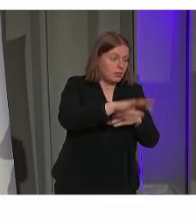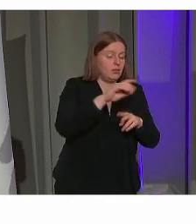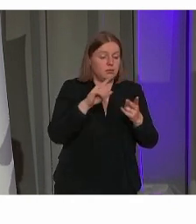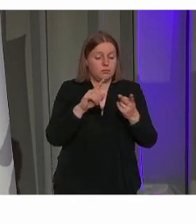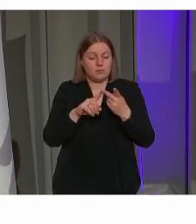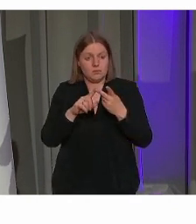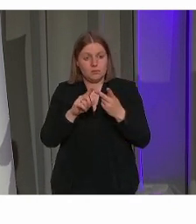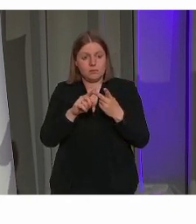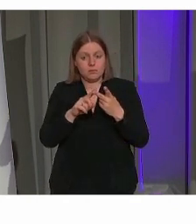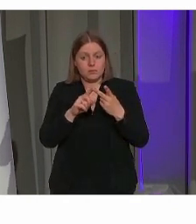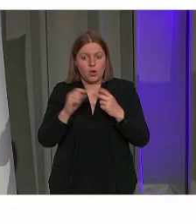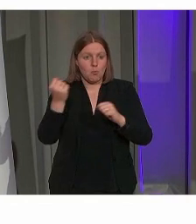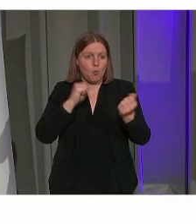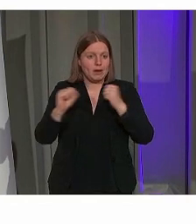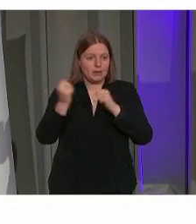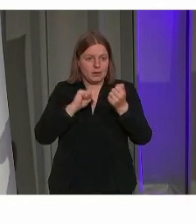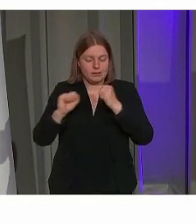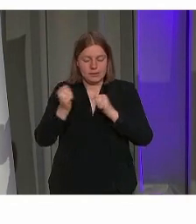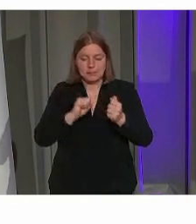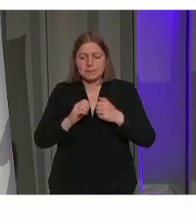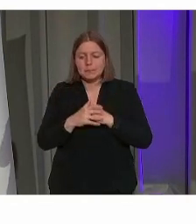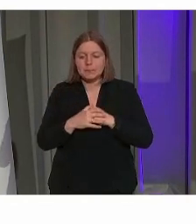Anderzijds rond mobiliteit.